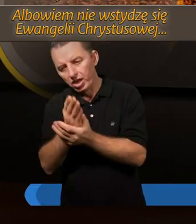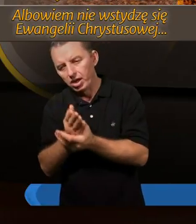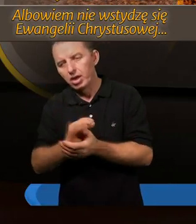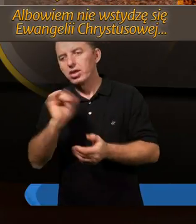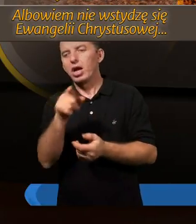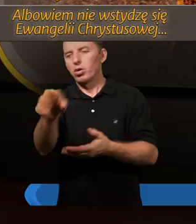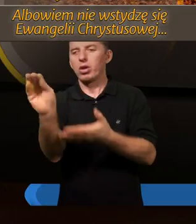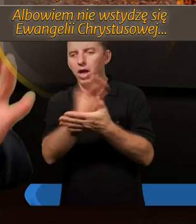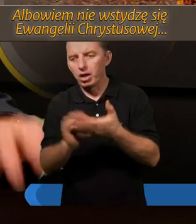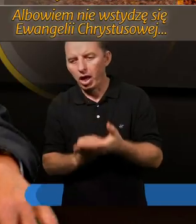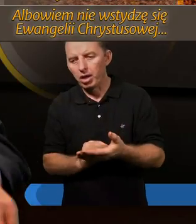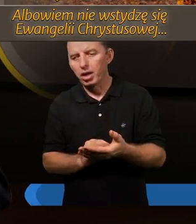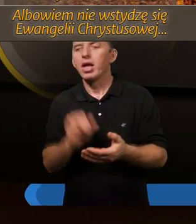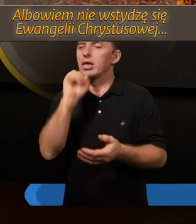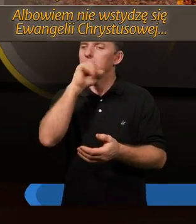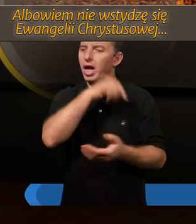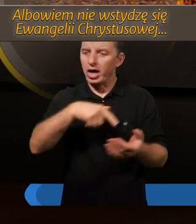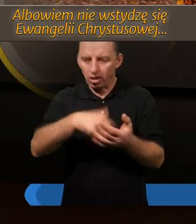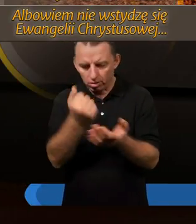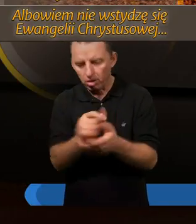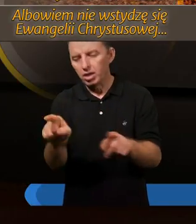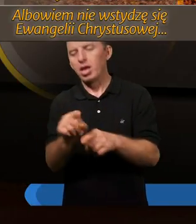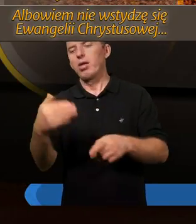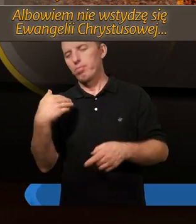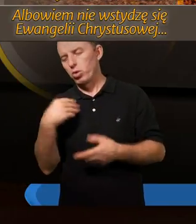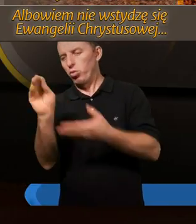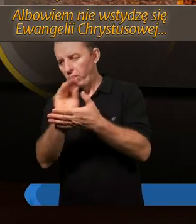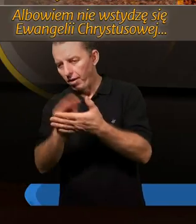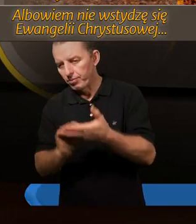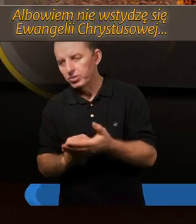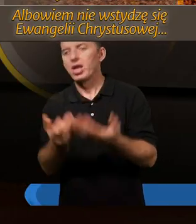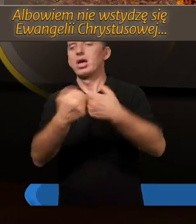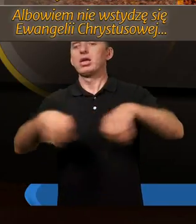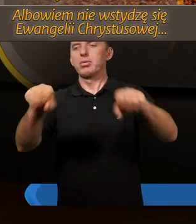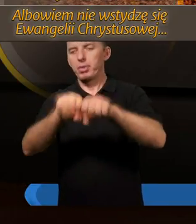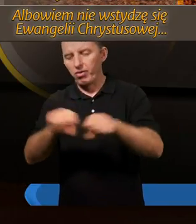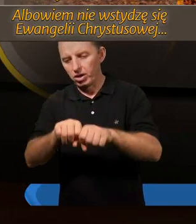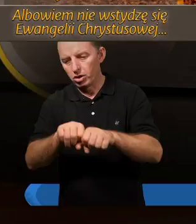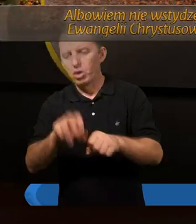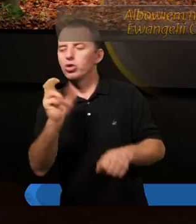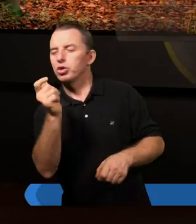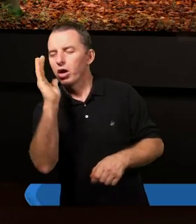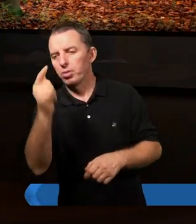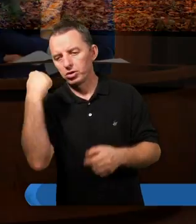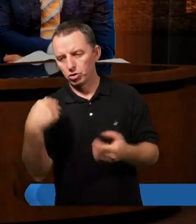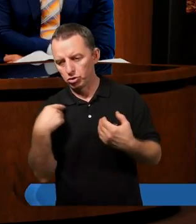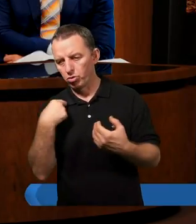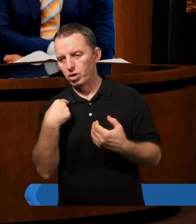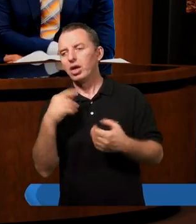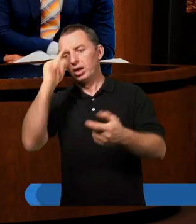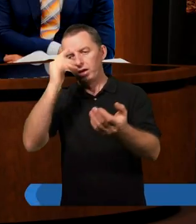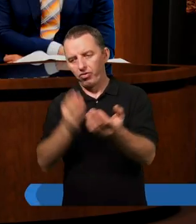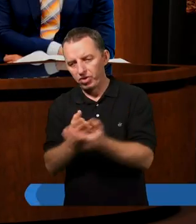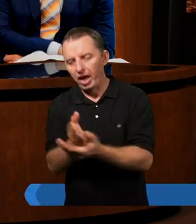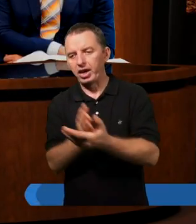Jak to napisano i to już w Starym Testamencie było napisane. Sprawiedliwy, z czego będzie żył? Z